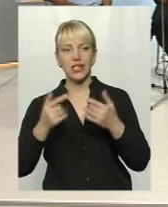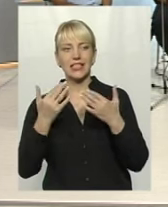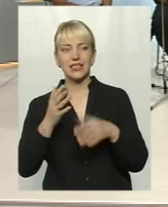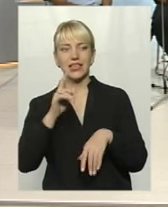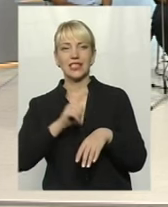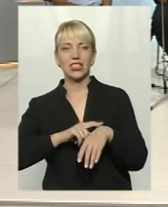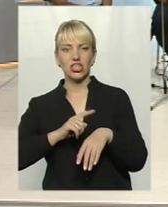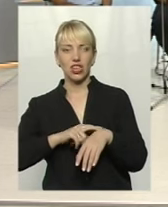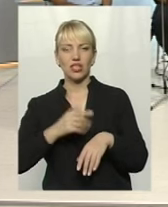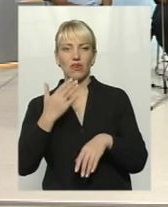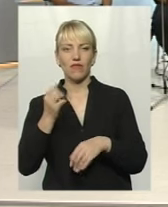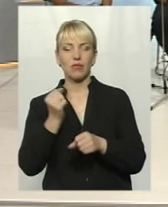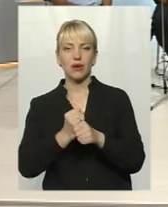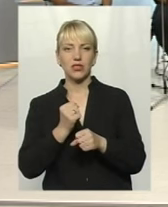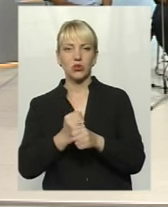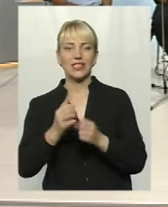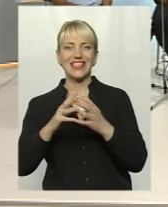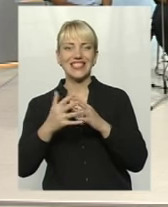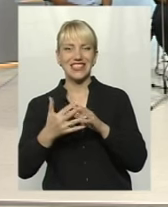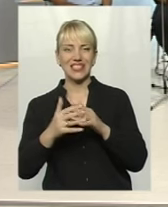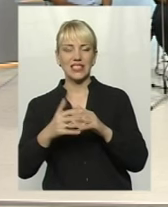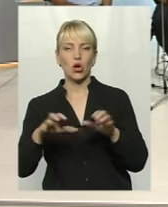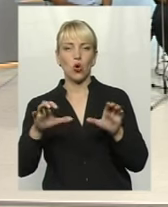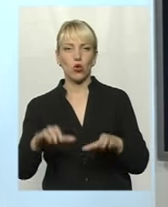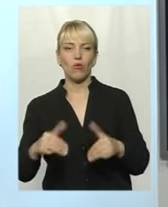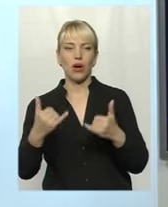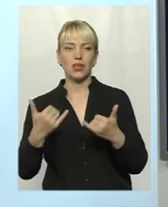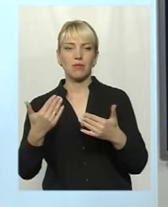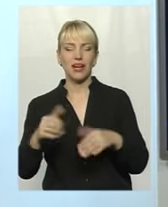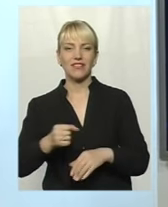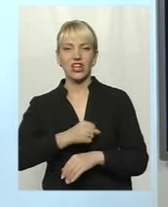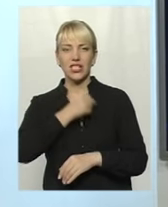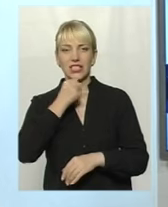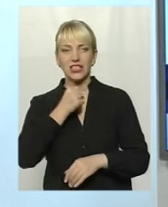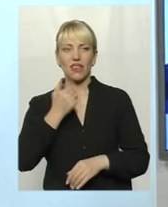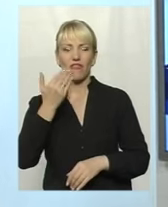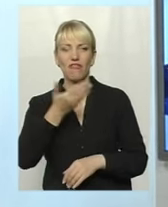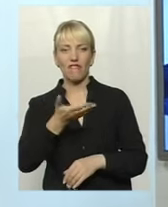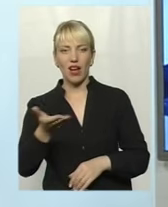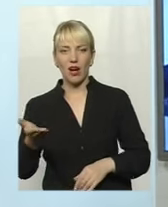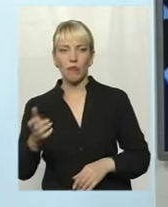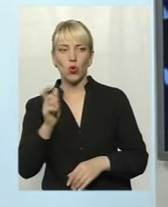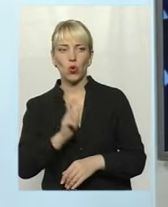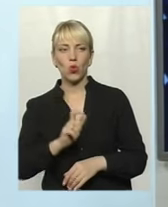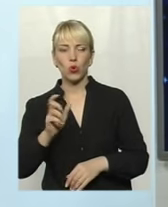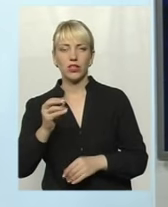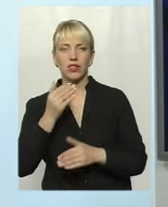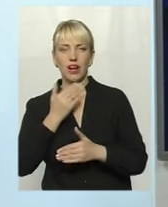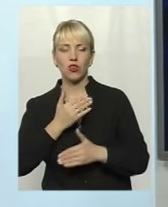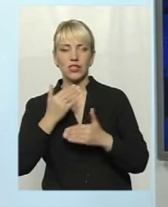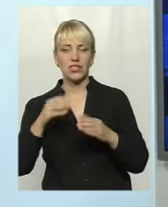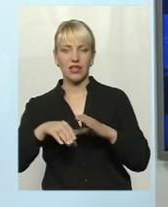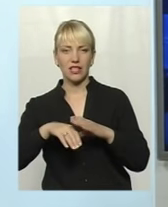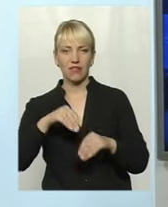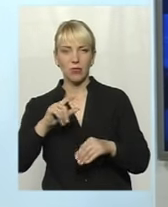працюєте сільським головою, а тепер уже старостою? По суті, вам люди на останніх виборах